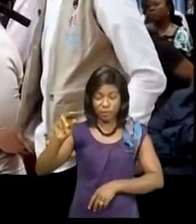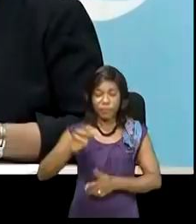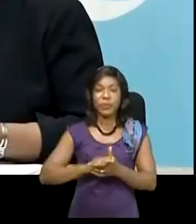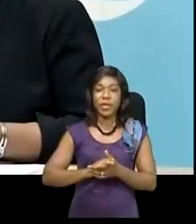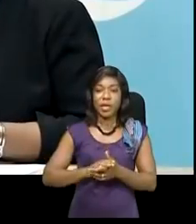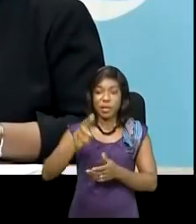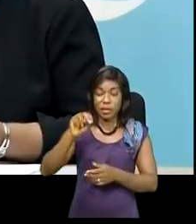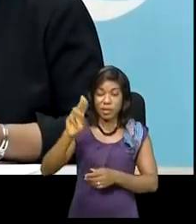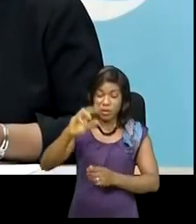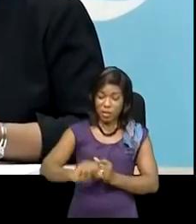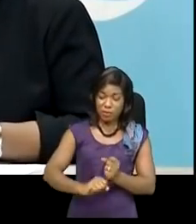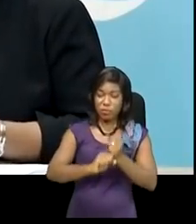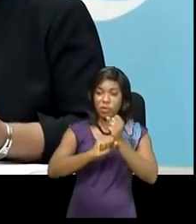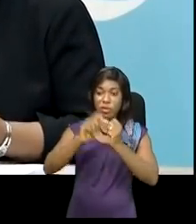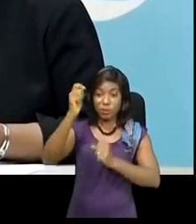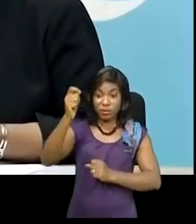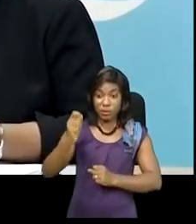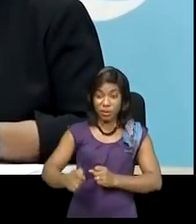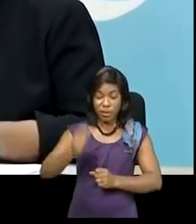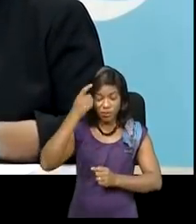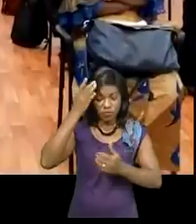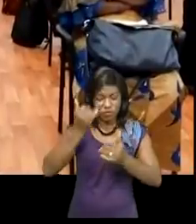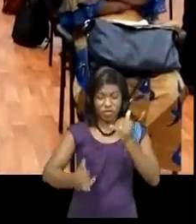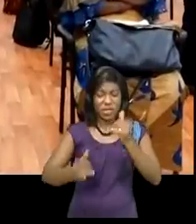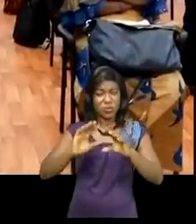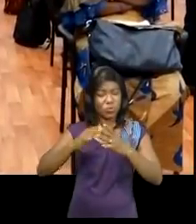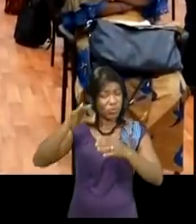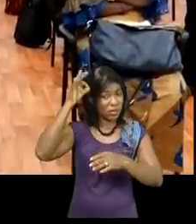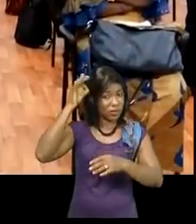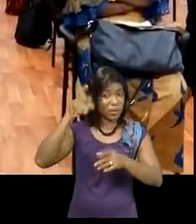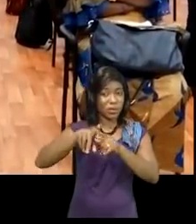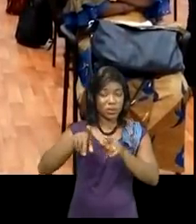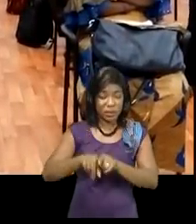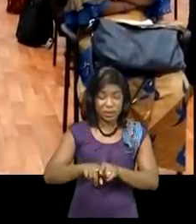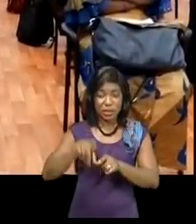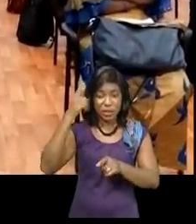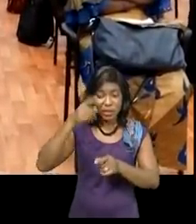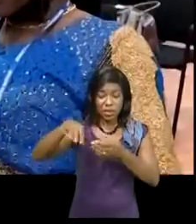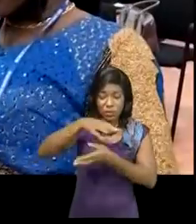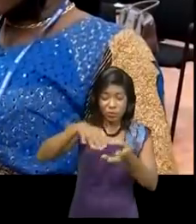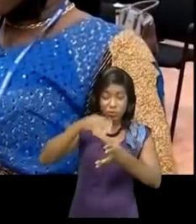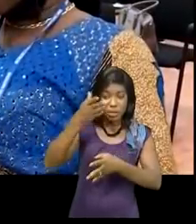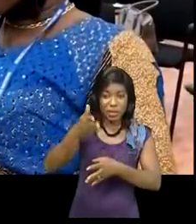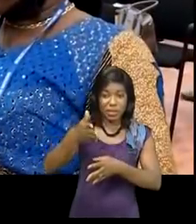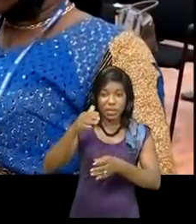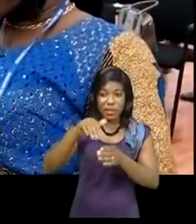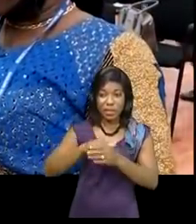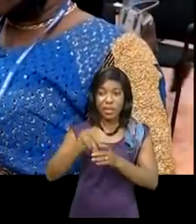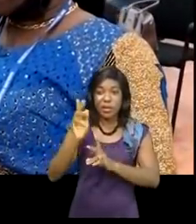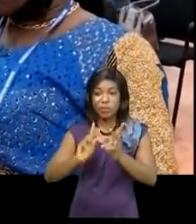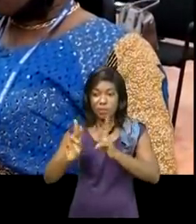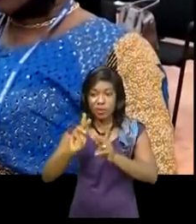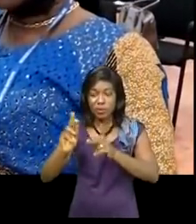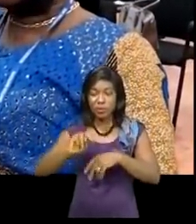armées de la RDC dans sa mission d'éradiquer les ADEF et d'autres groupes armés qui sèment la désolation au sein de la population